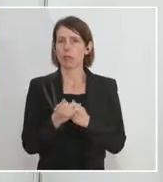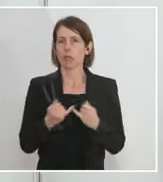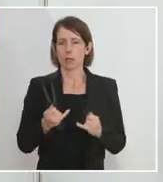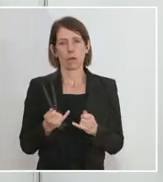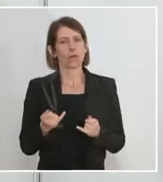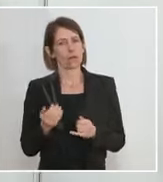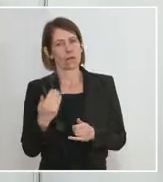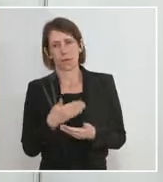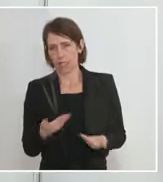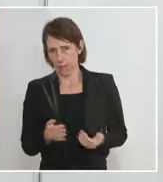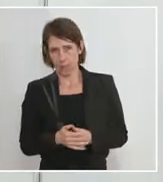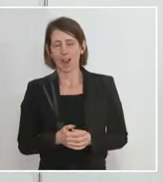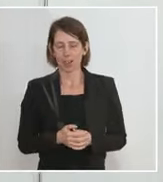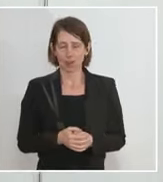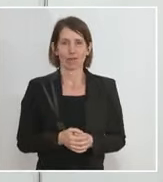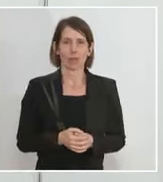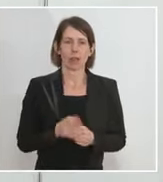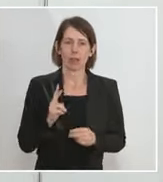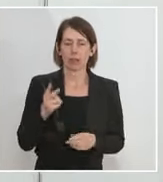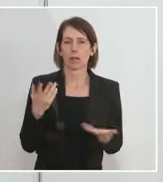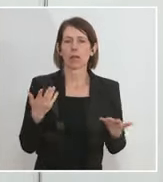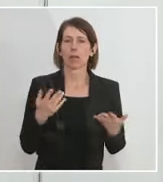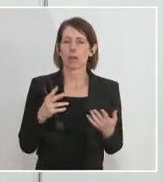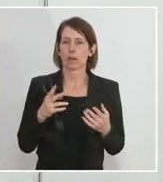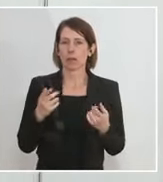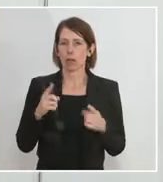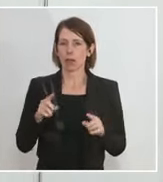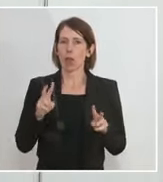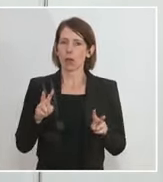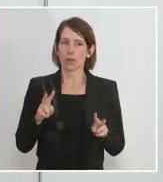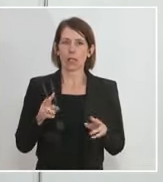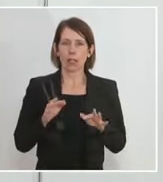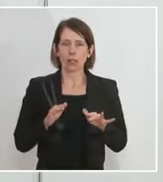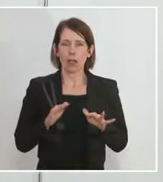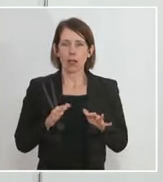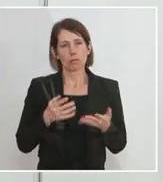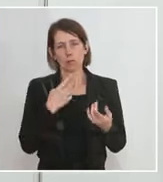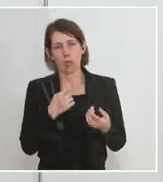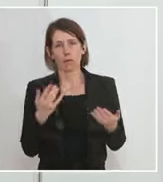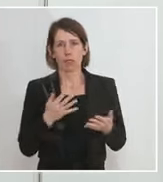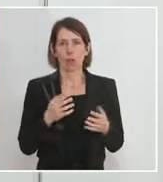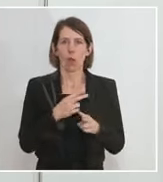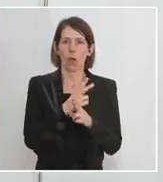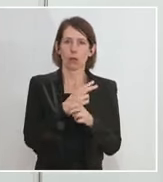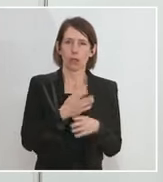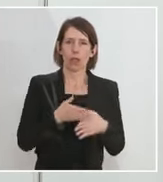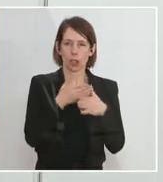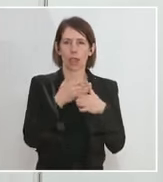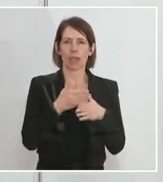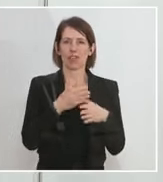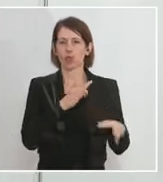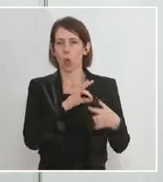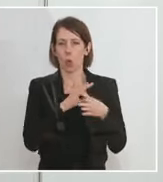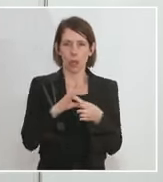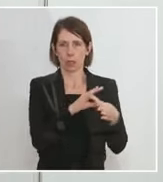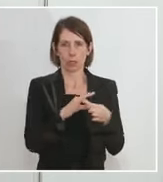die sich sehen lassen kann. Aber noch einmal, ich möchte hier auch das Wirken der österreichischen Hilfsorganisationen